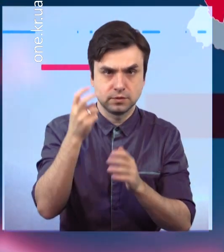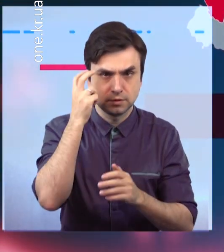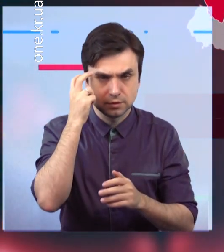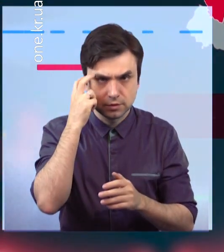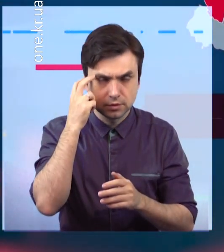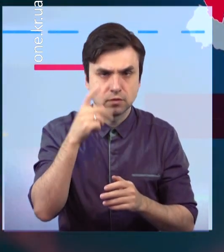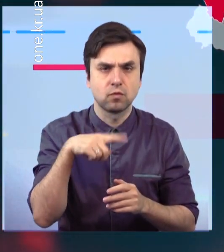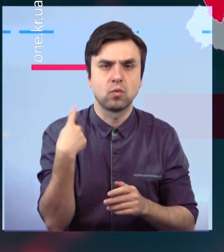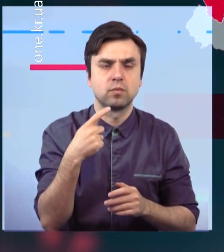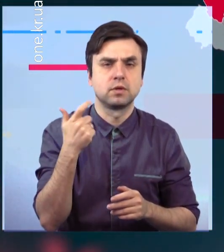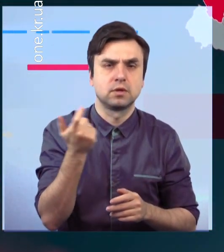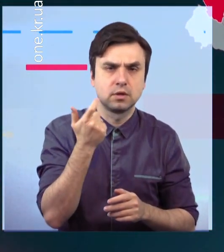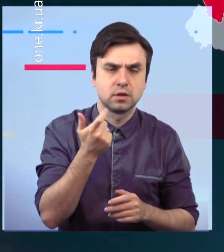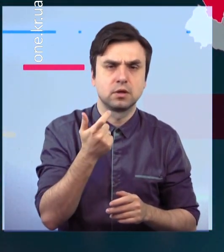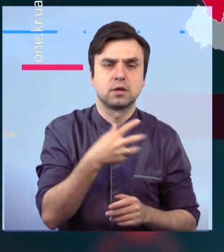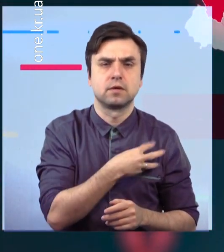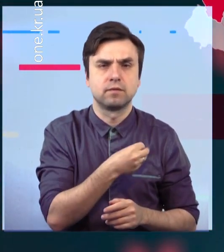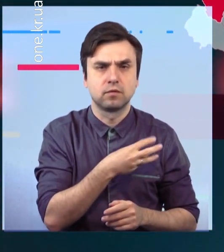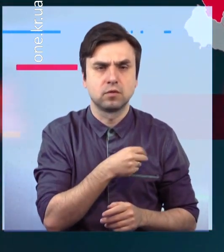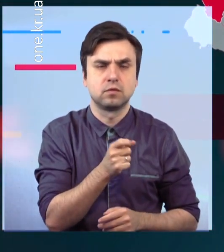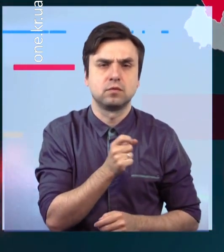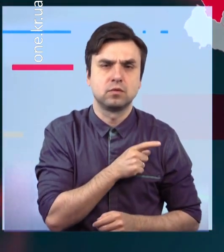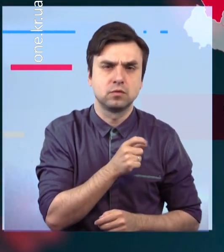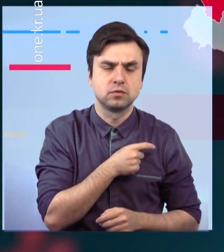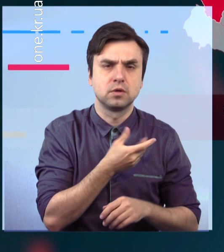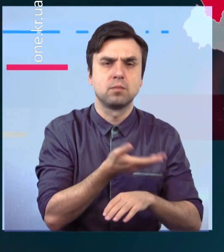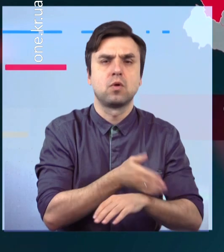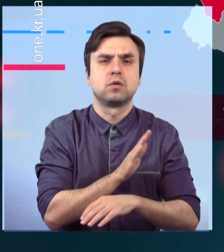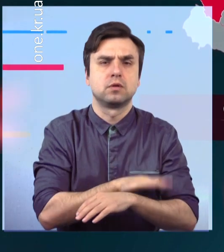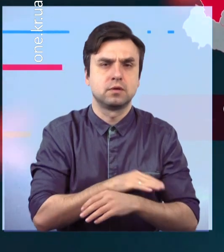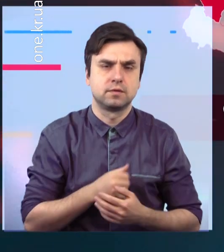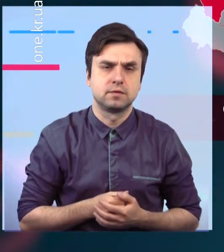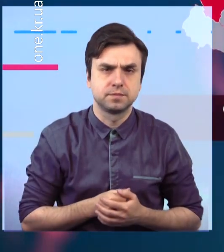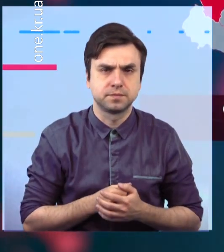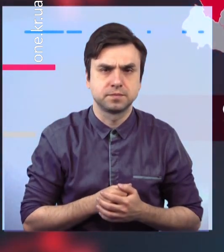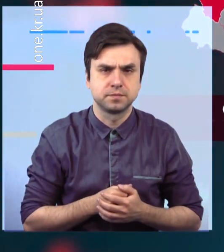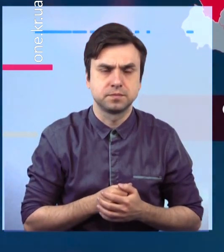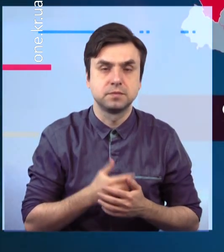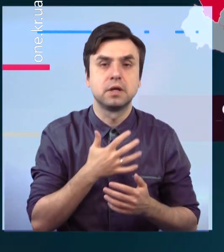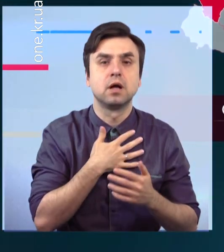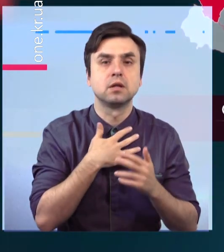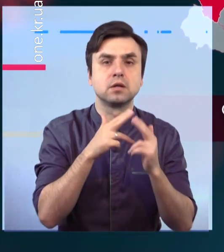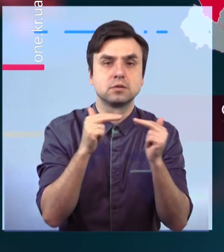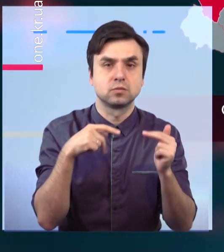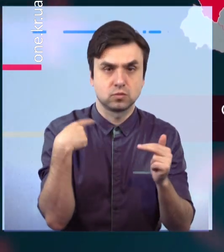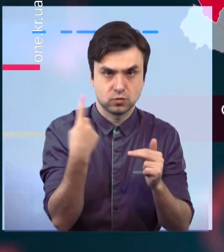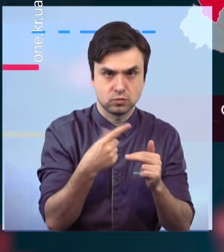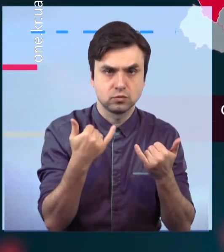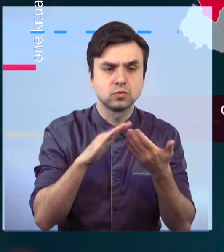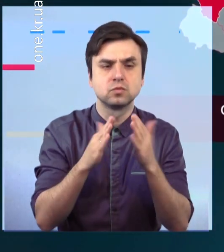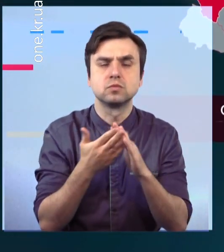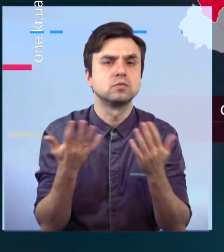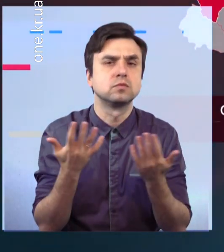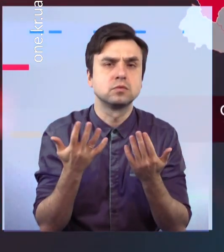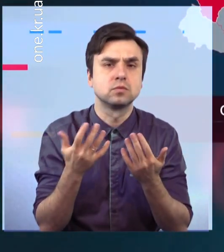Харківській, Львівській, Одеській та Полтавській областях. Що стосується нашого регіону, то наразі загальна кількість